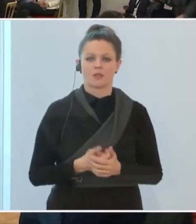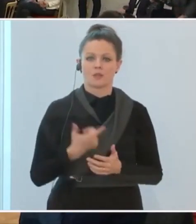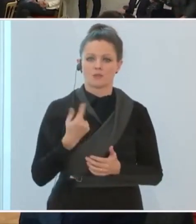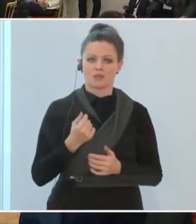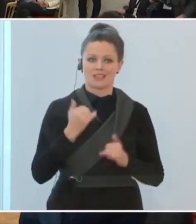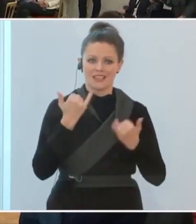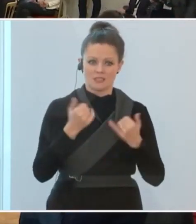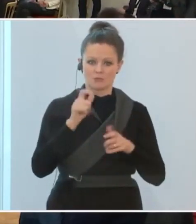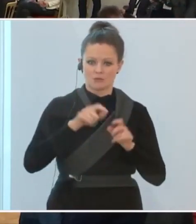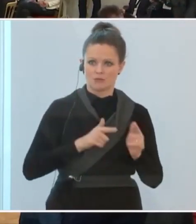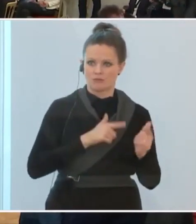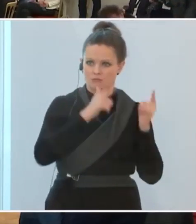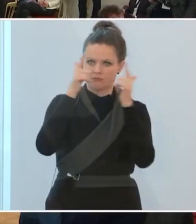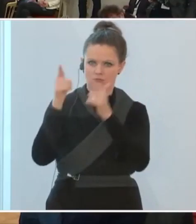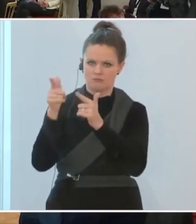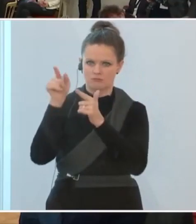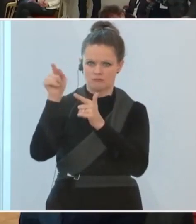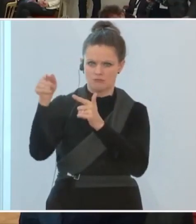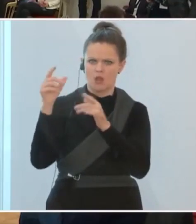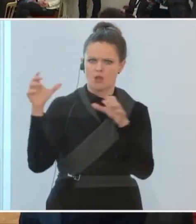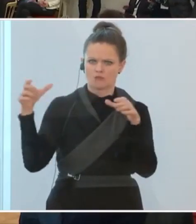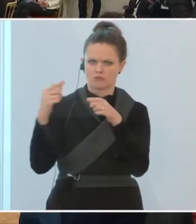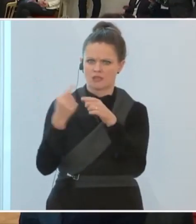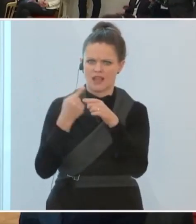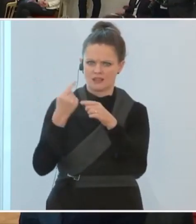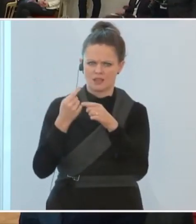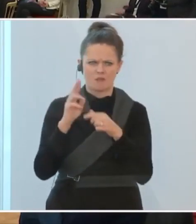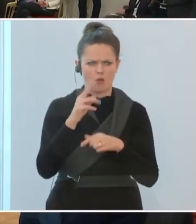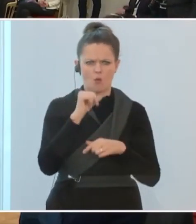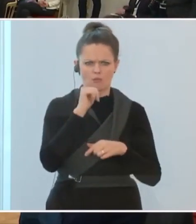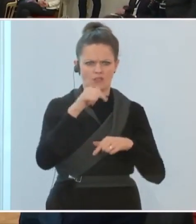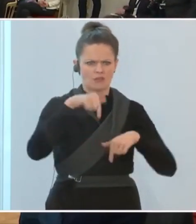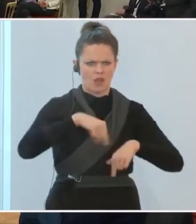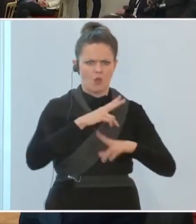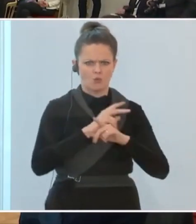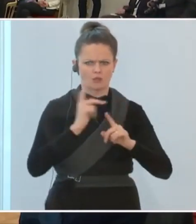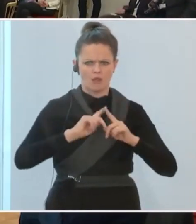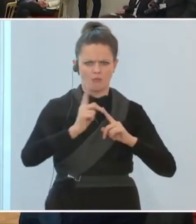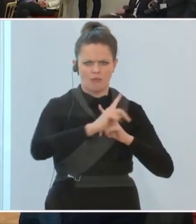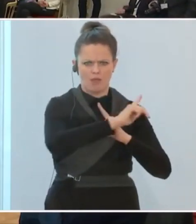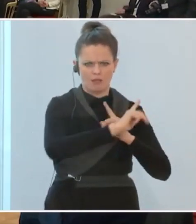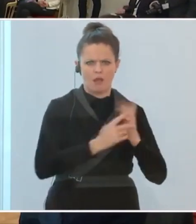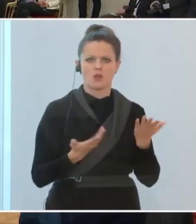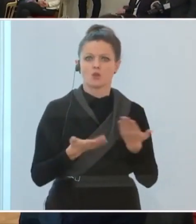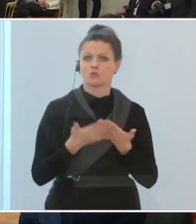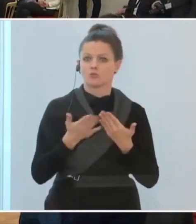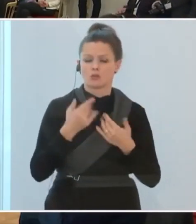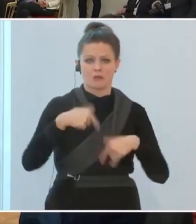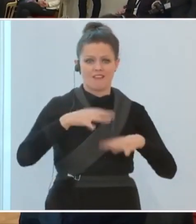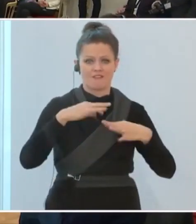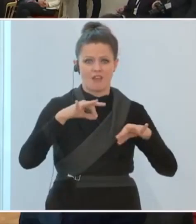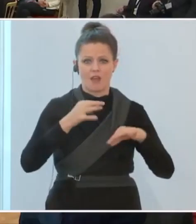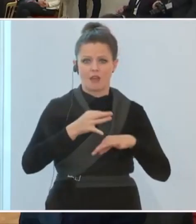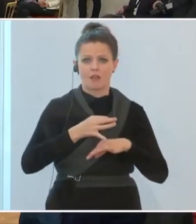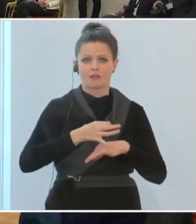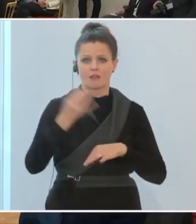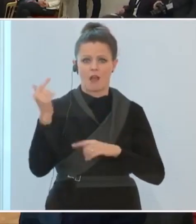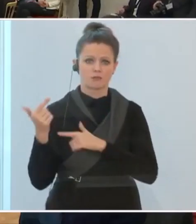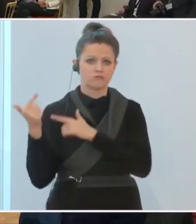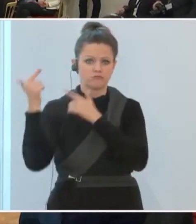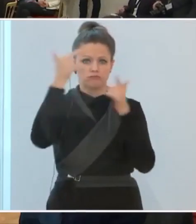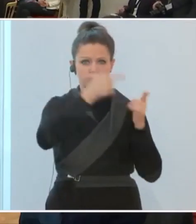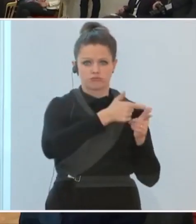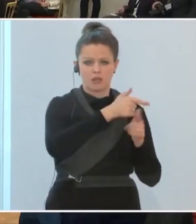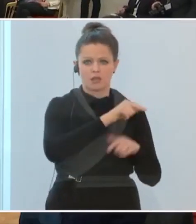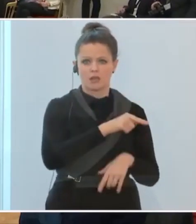Quarantäne. Wieso gilt das nicht auch für innerösterreichische Pendler, etwa wenn man jetzt über die Feiertage nach Westen fährt, ob man dann, wenn